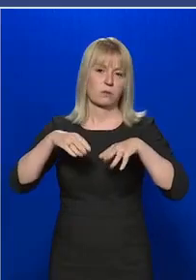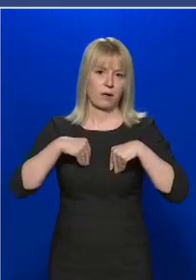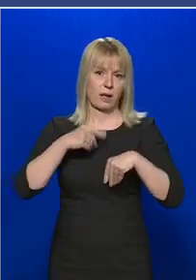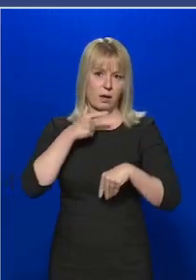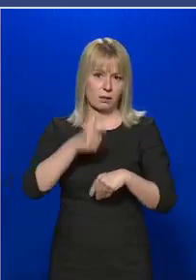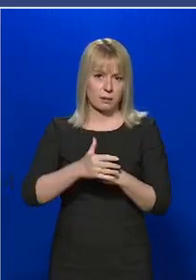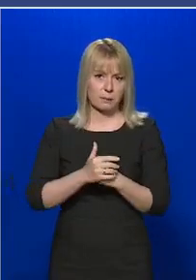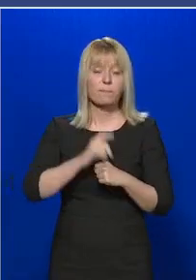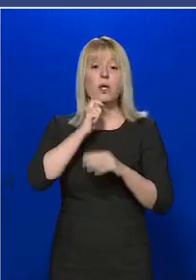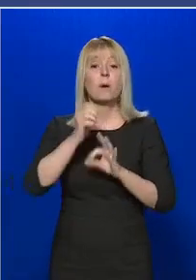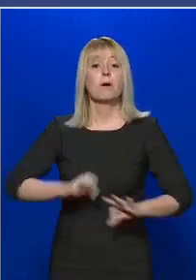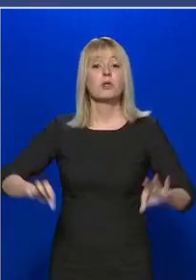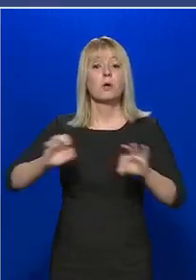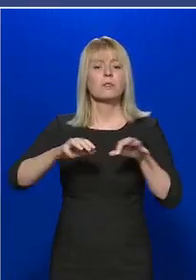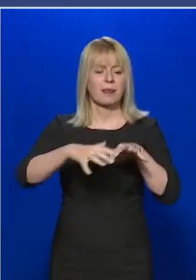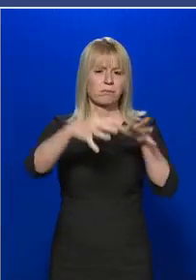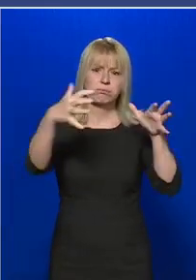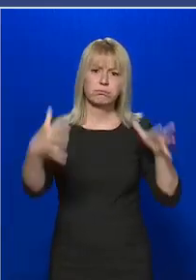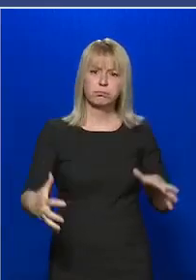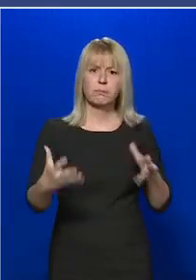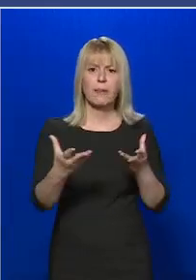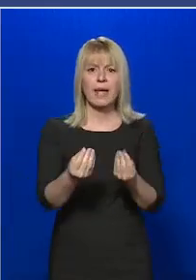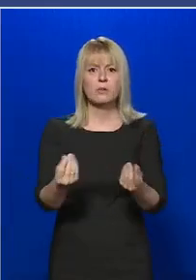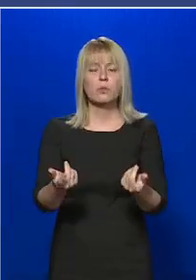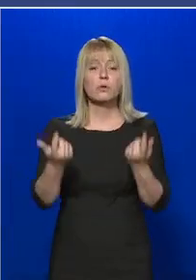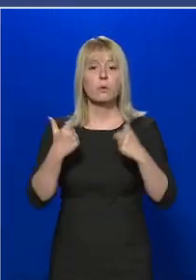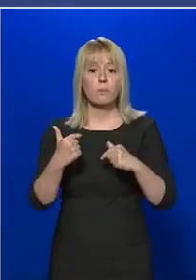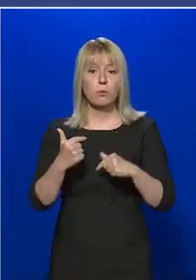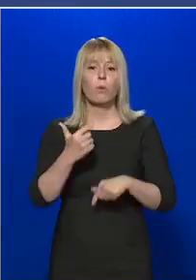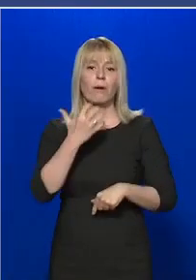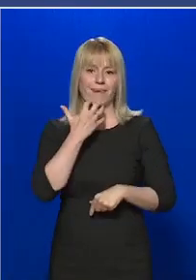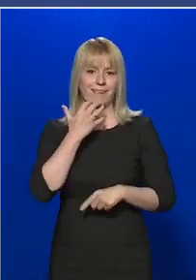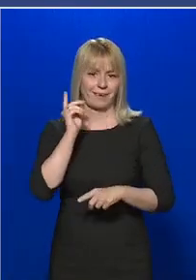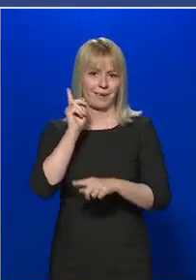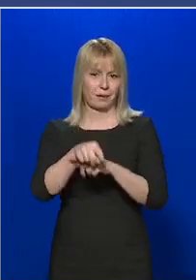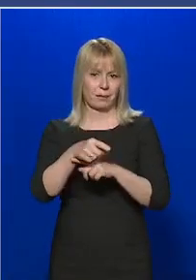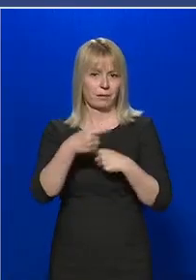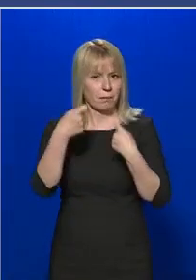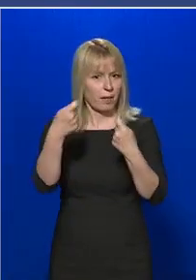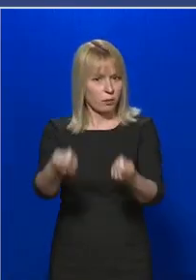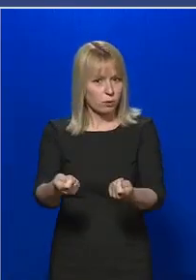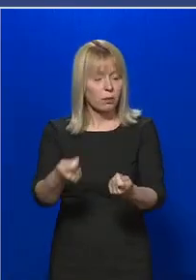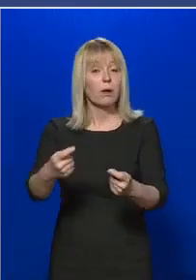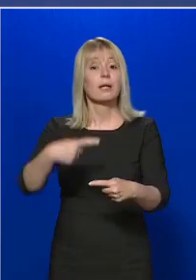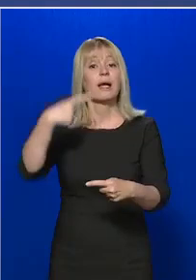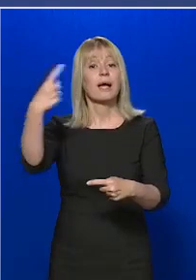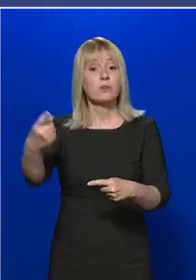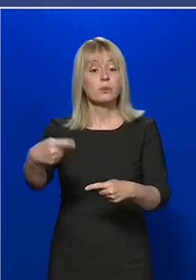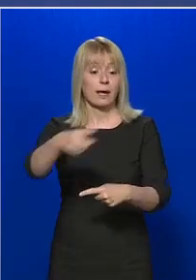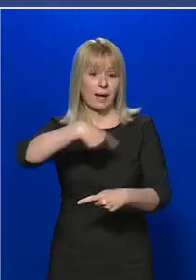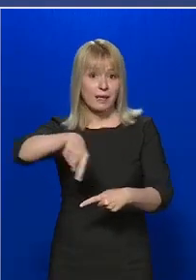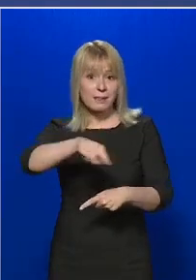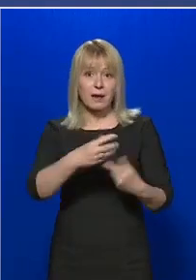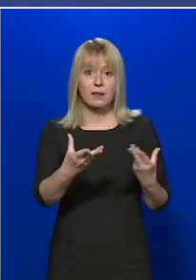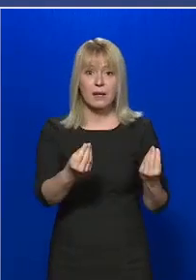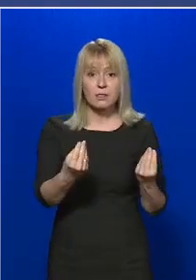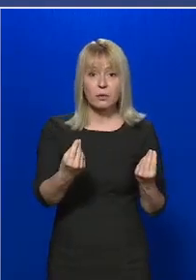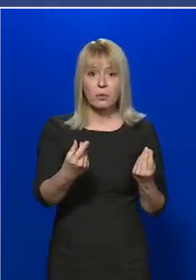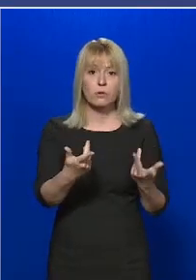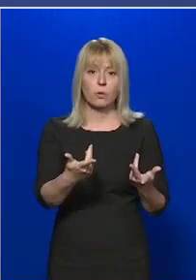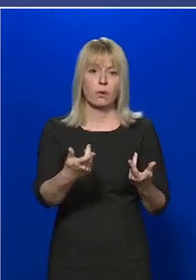Magyarország a felhalmozott és tárolt eszközökből igényt nyújthat be, és ezt követően ezeket az eszközöket